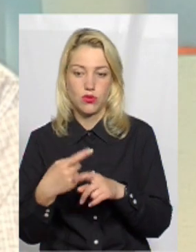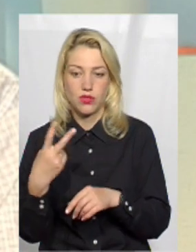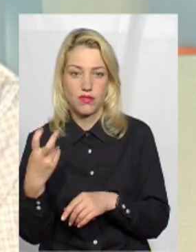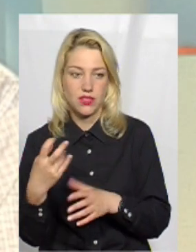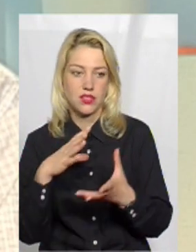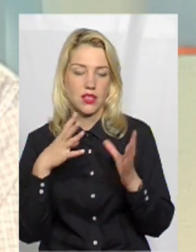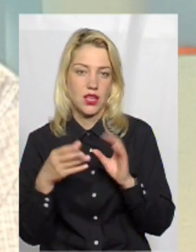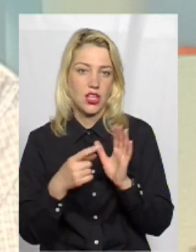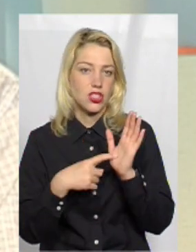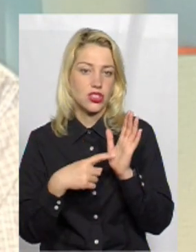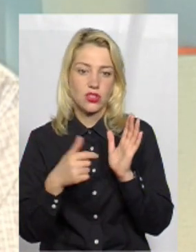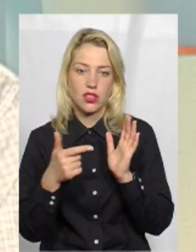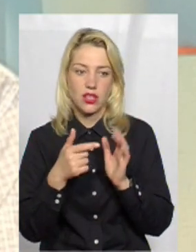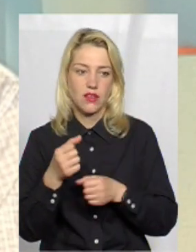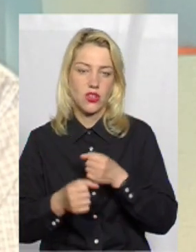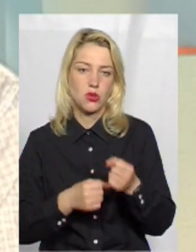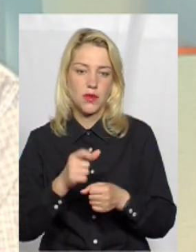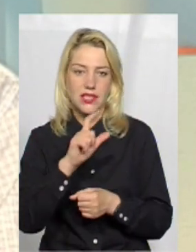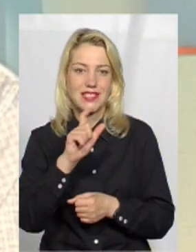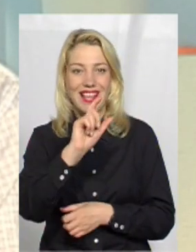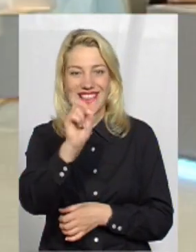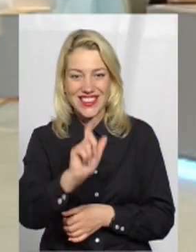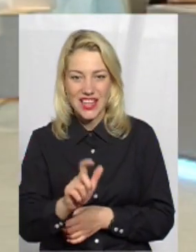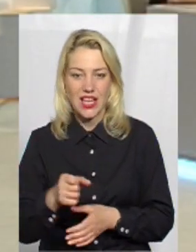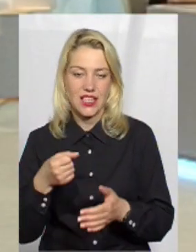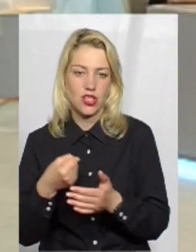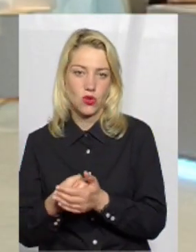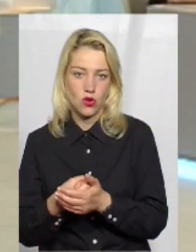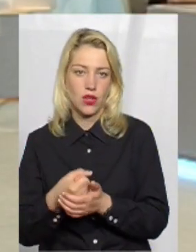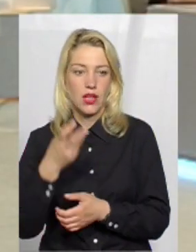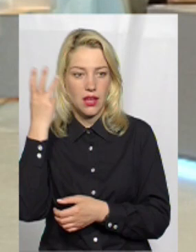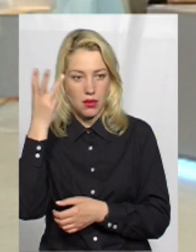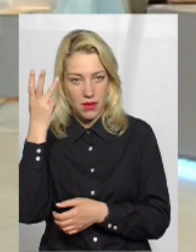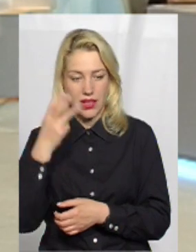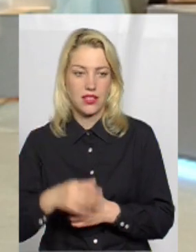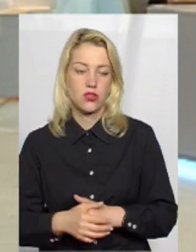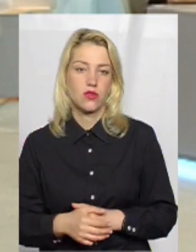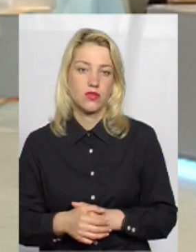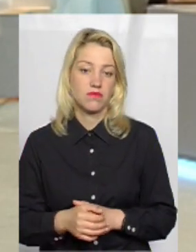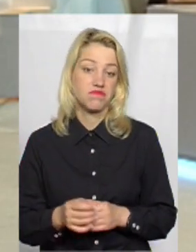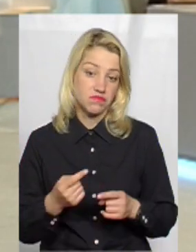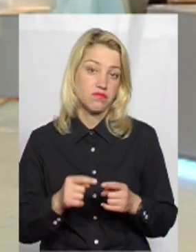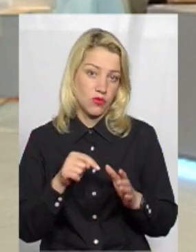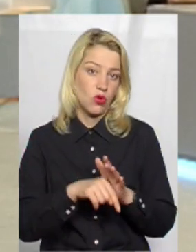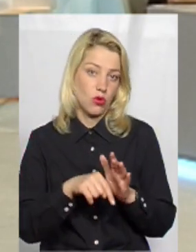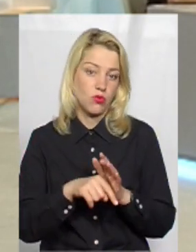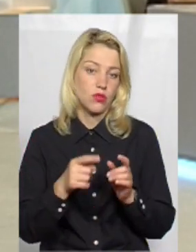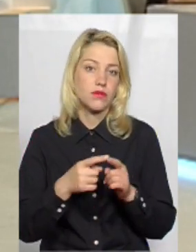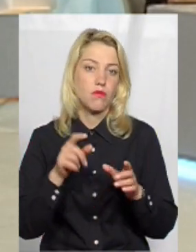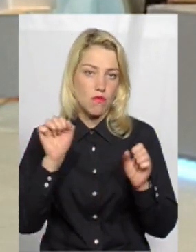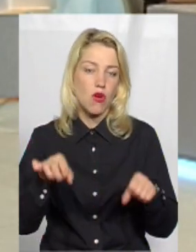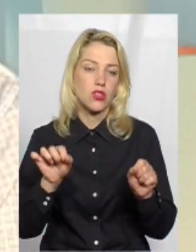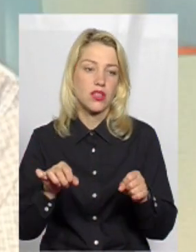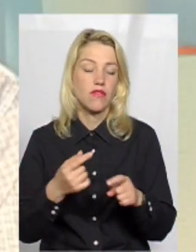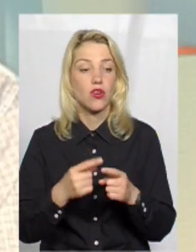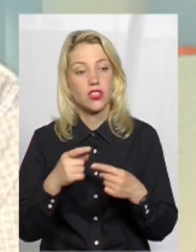ну, 600 гривень – це добирання із Італії у Хмельницький, а не просто в Україну, ну, тобто, це можливо. Інша